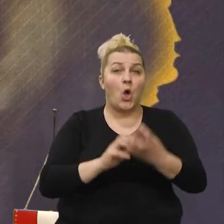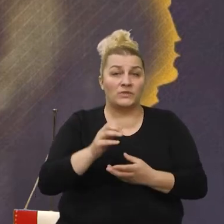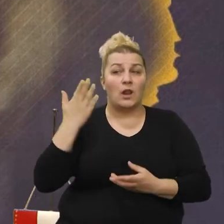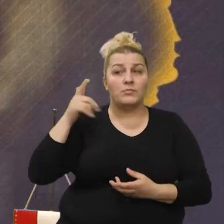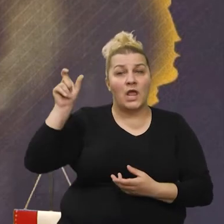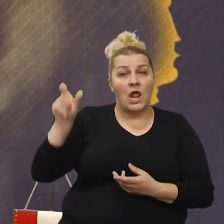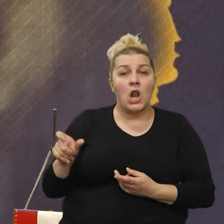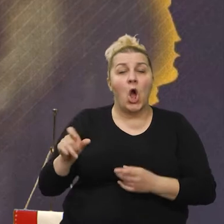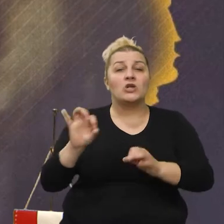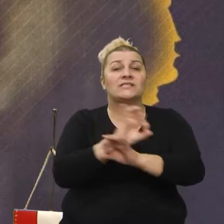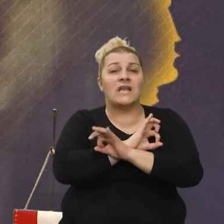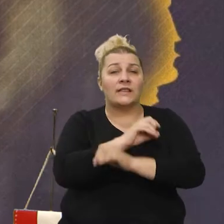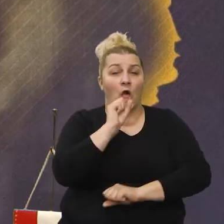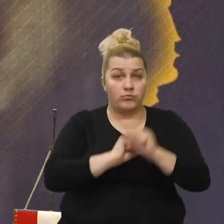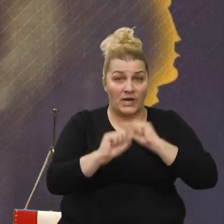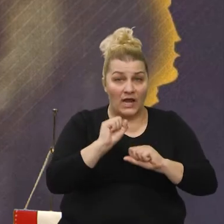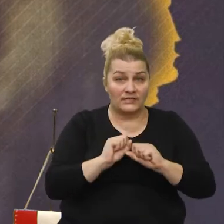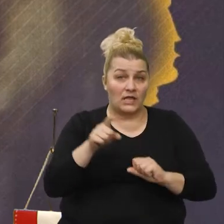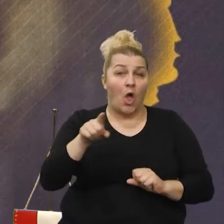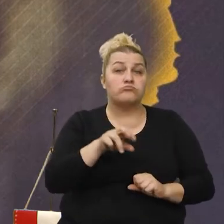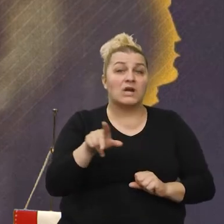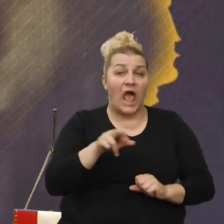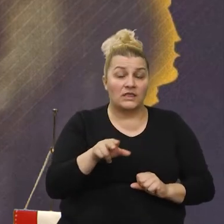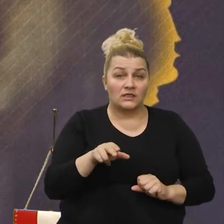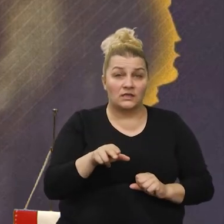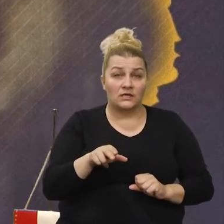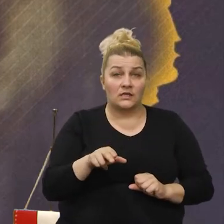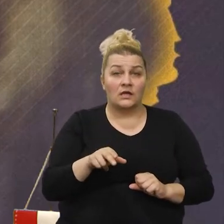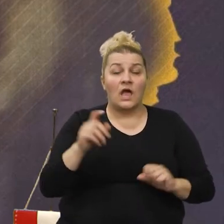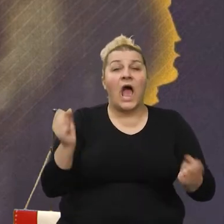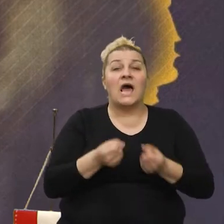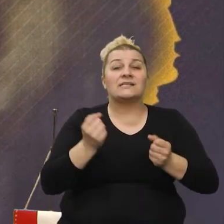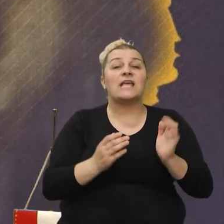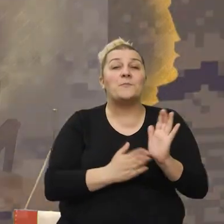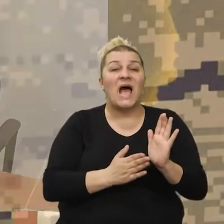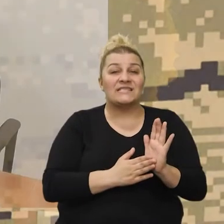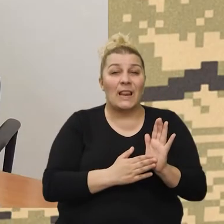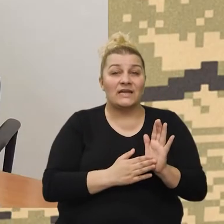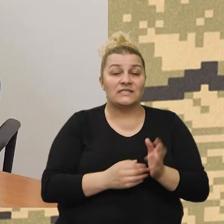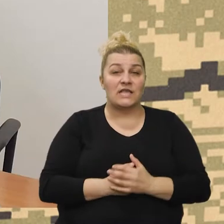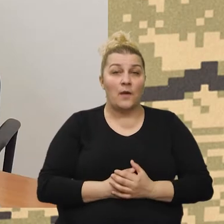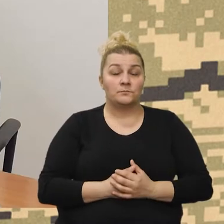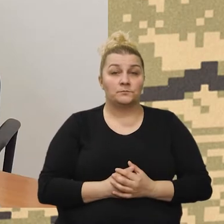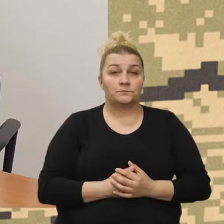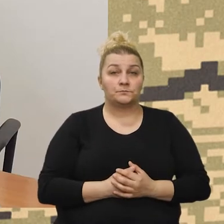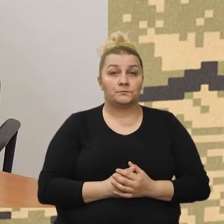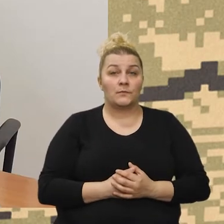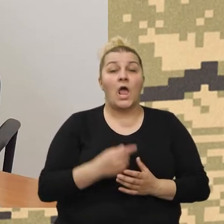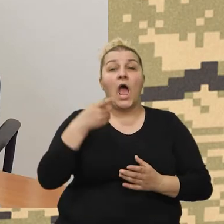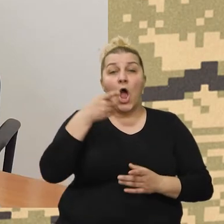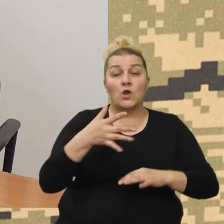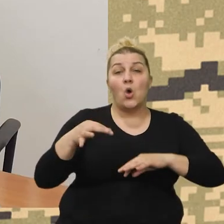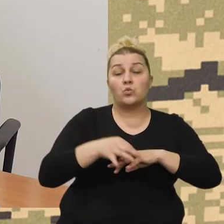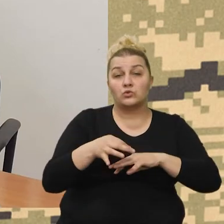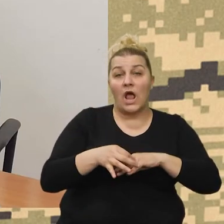hrvatskog branitelja, njoj je brat stradao u akciji Maslenica. A udata je